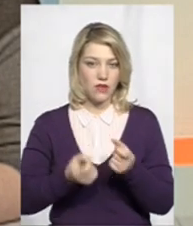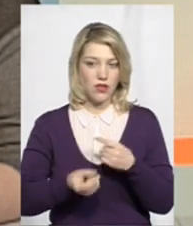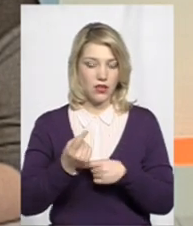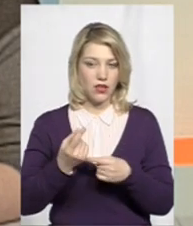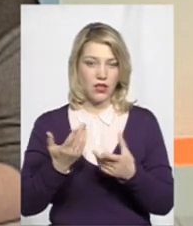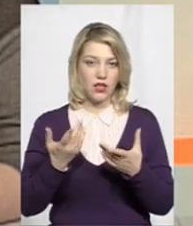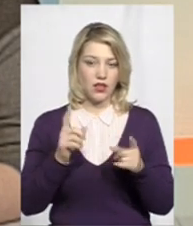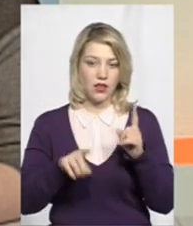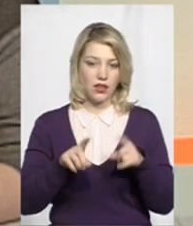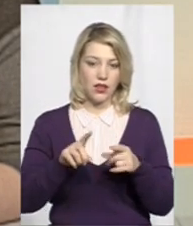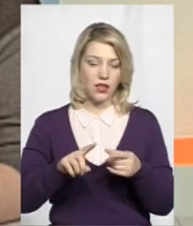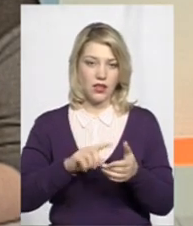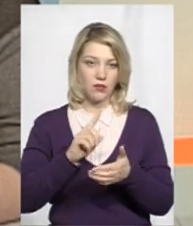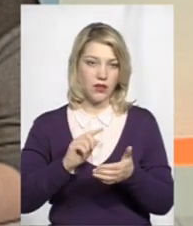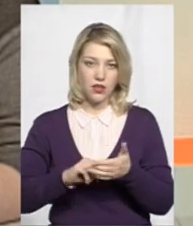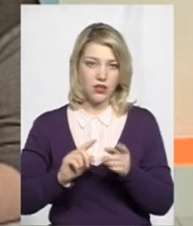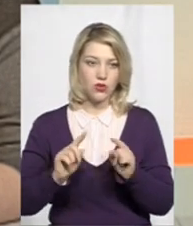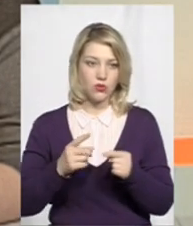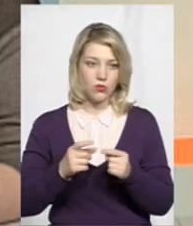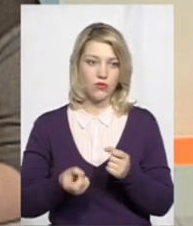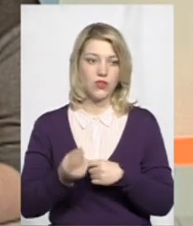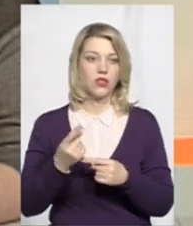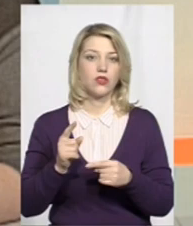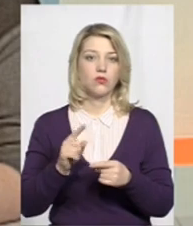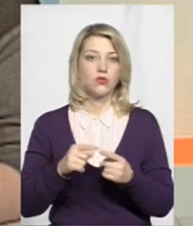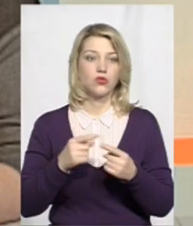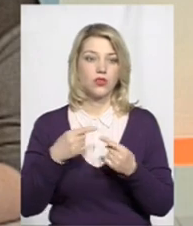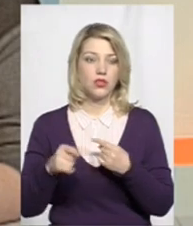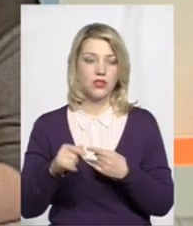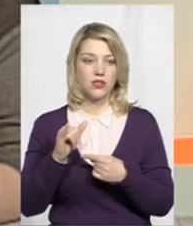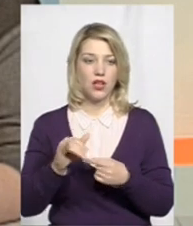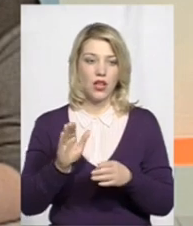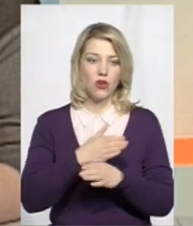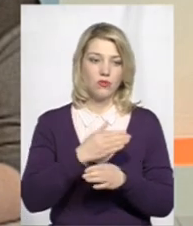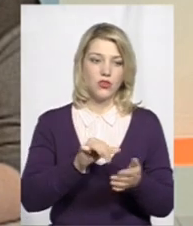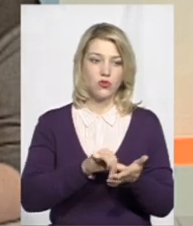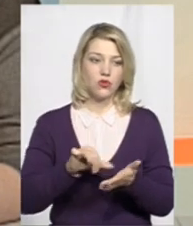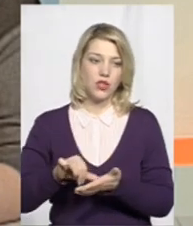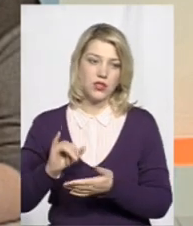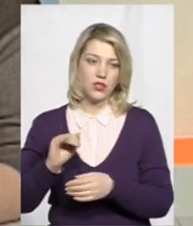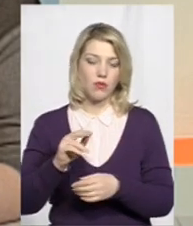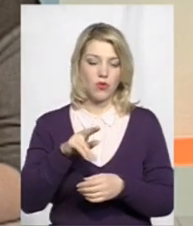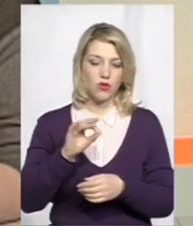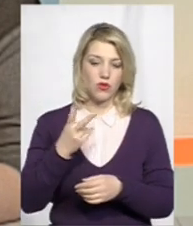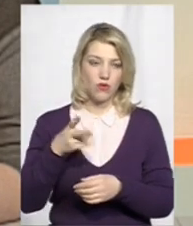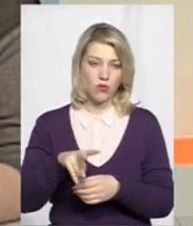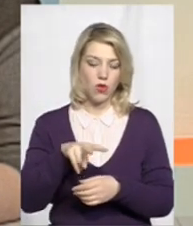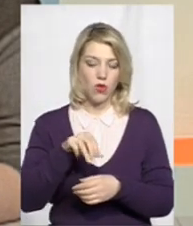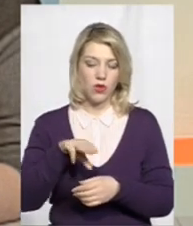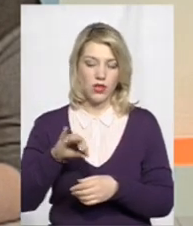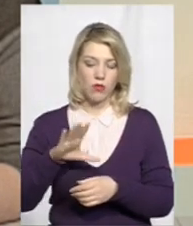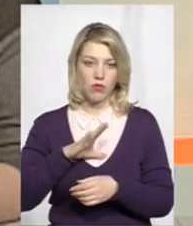деякі запитання. Чому викликали? Тому що різниця між учасниками по двох лотах, вона була дуже